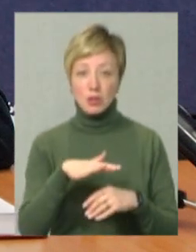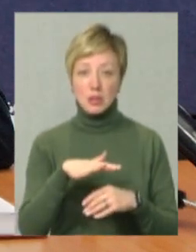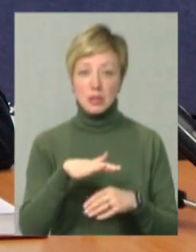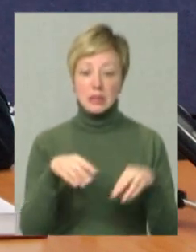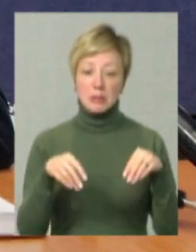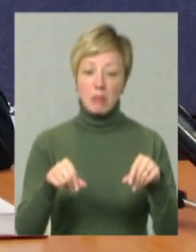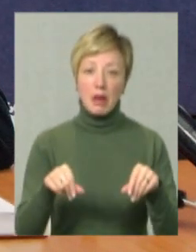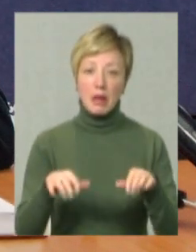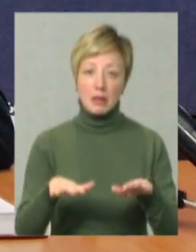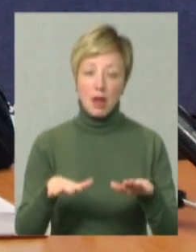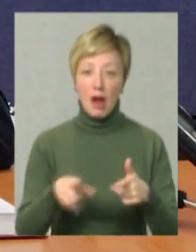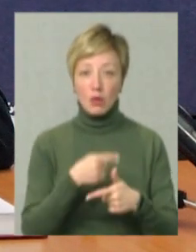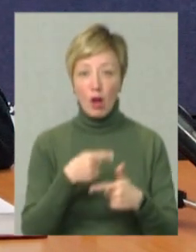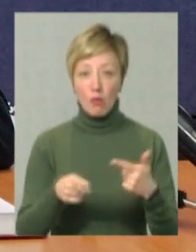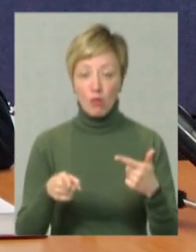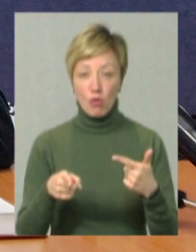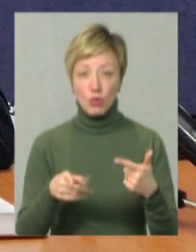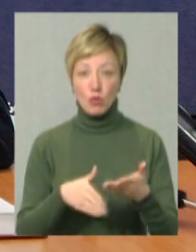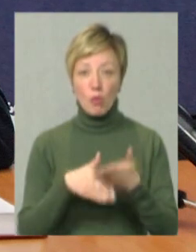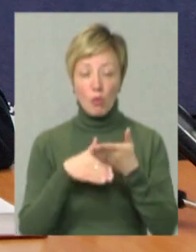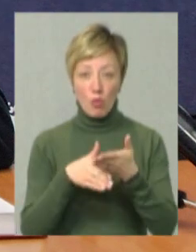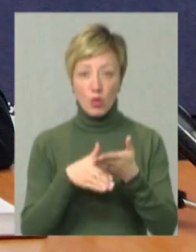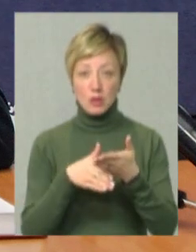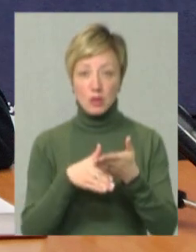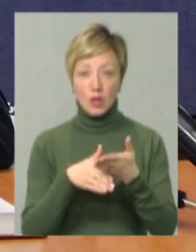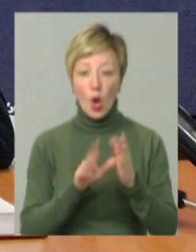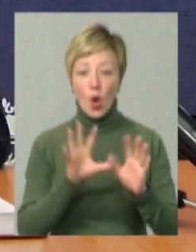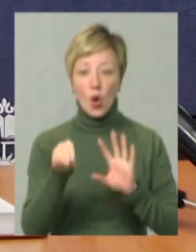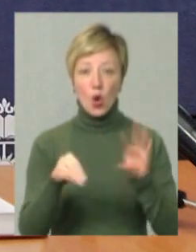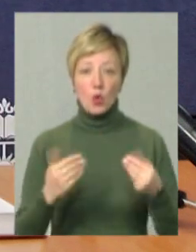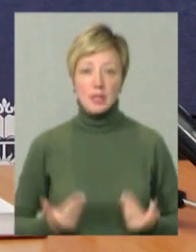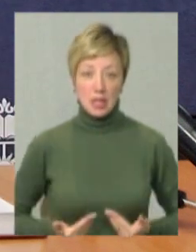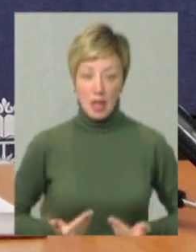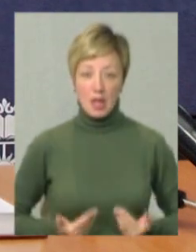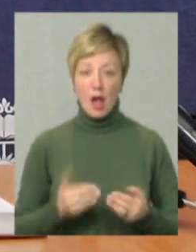земельних ділянок або у допомозі з розселенням.